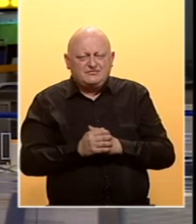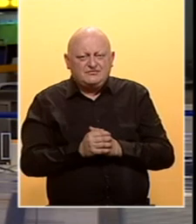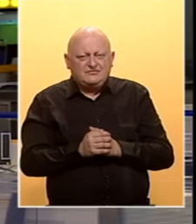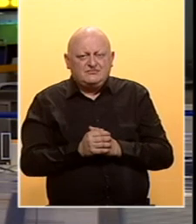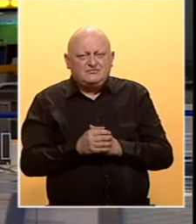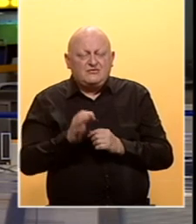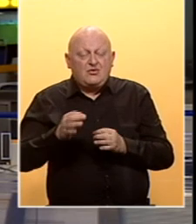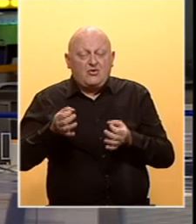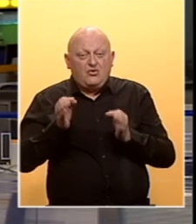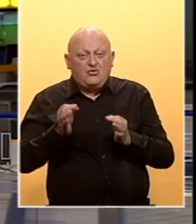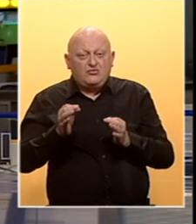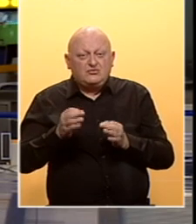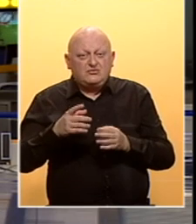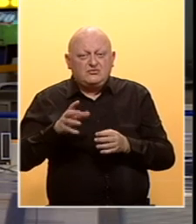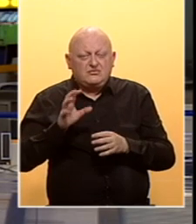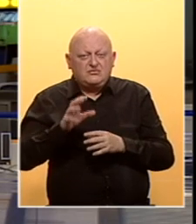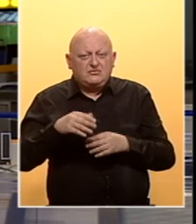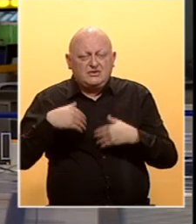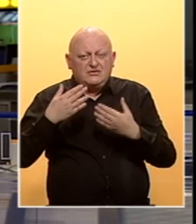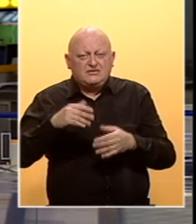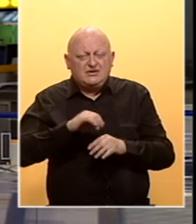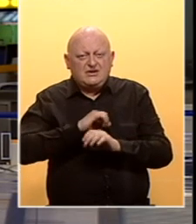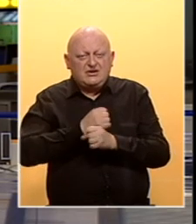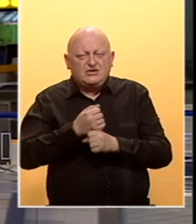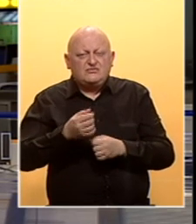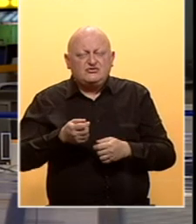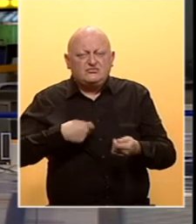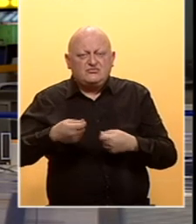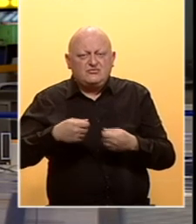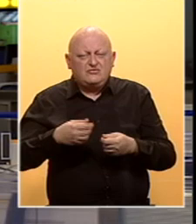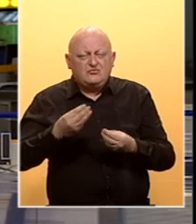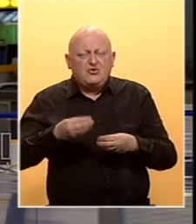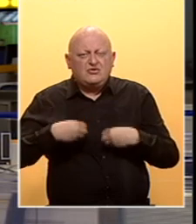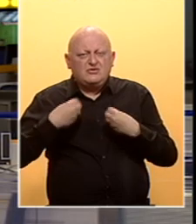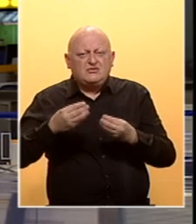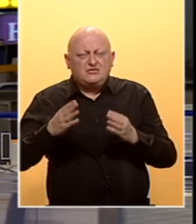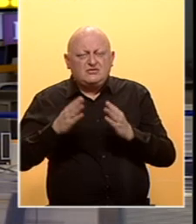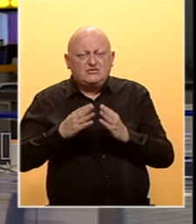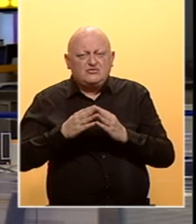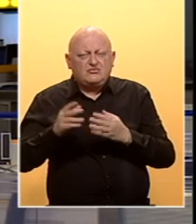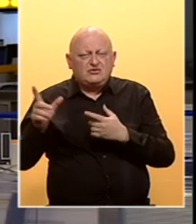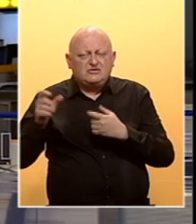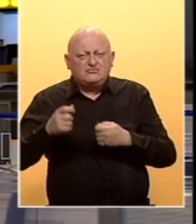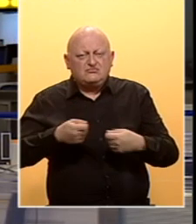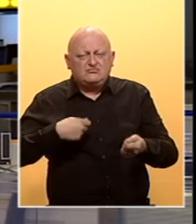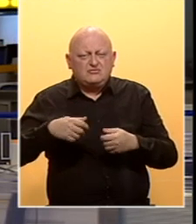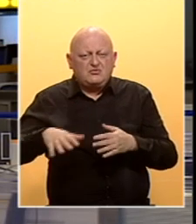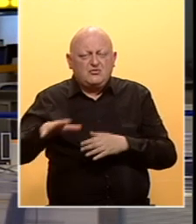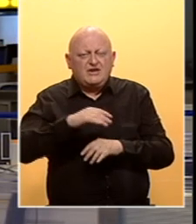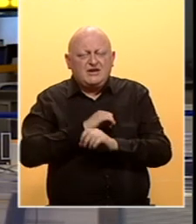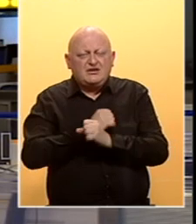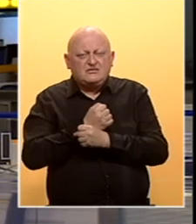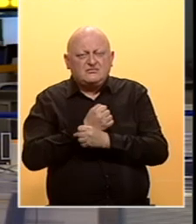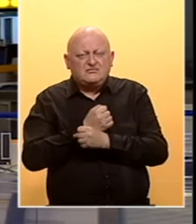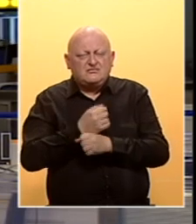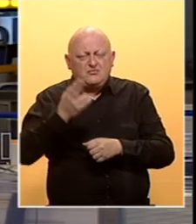O specifičnostima ukusa i blagodatima hercegovačkih proizvoda mnogo se govori. Domaći i tradicionalni proizvodi sa područja Hercegovine